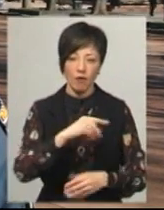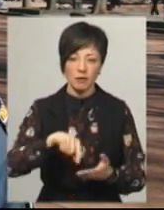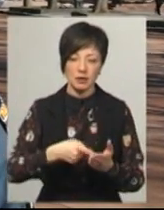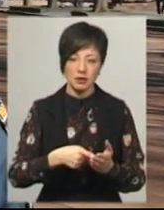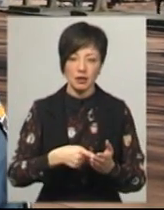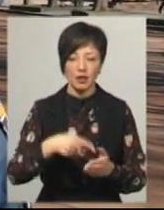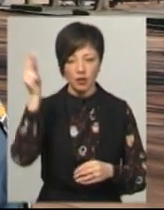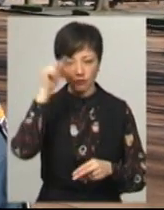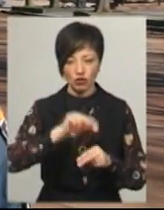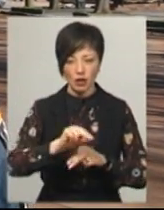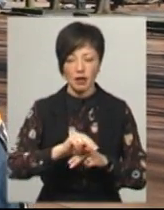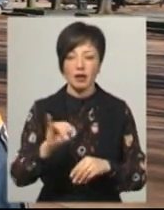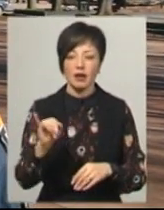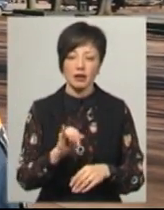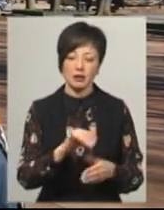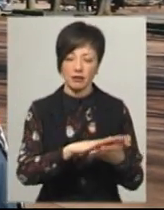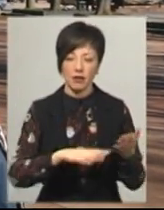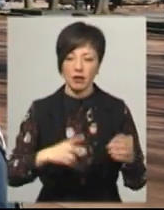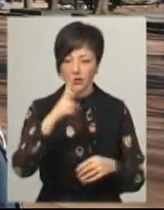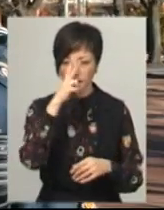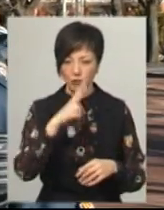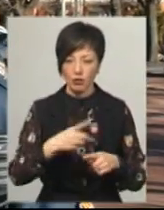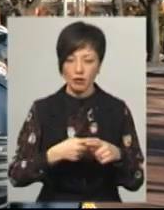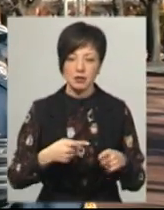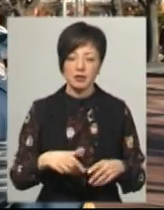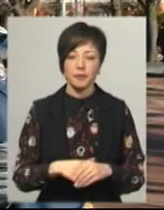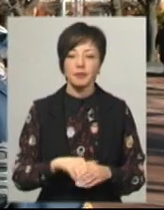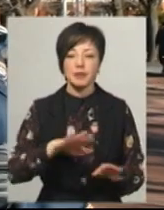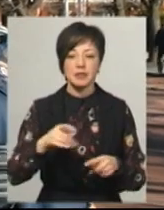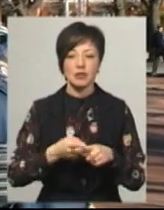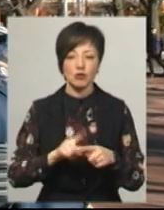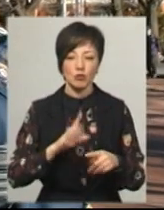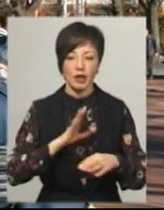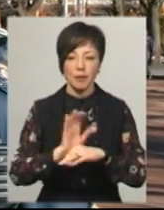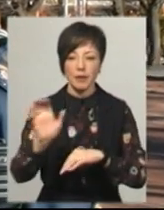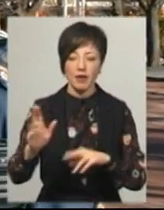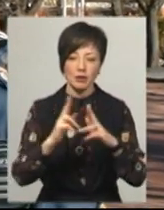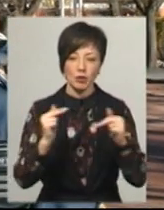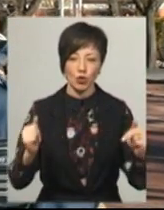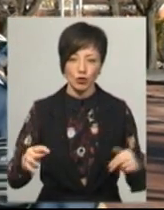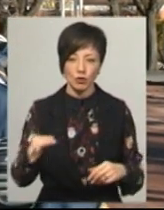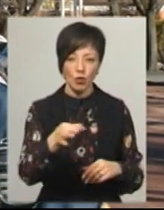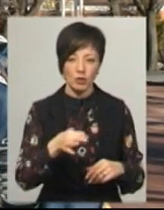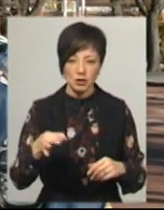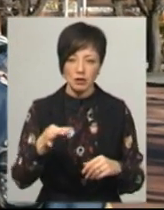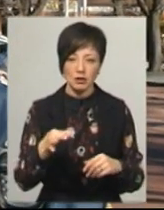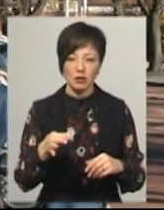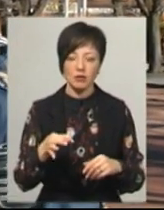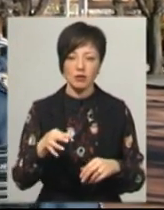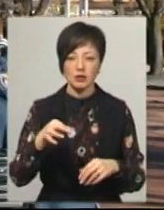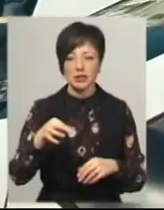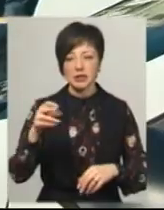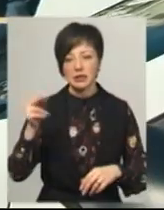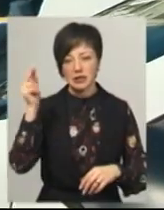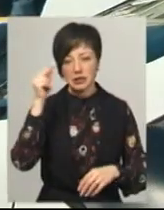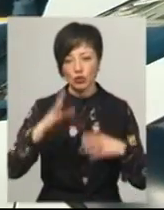проходження навчання, яке тривало два з половиною місяці. Після чого ми були направлені у Дніпропетровську область, де проходили